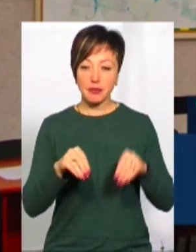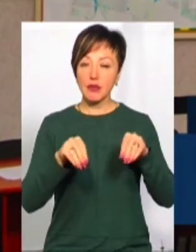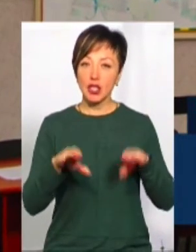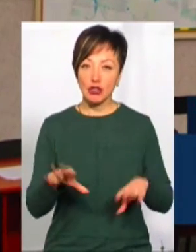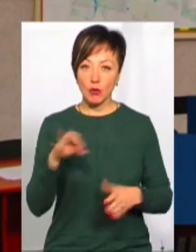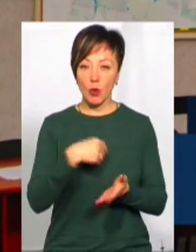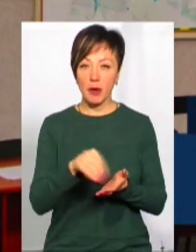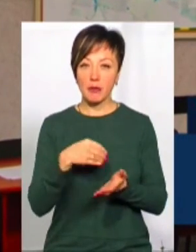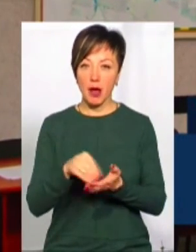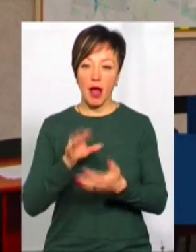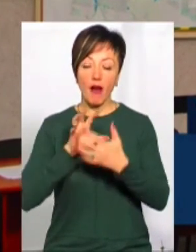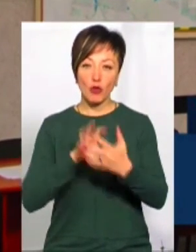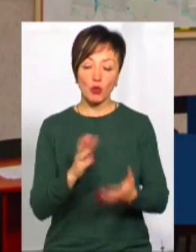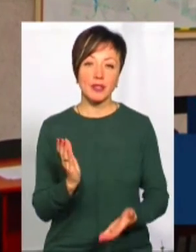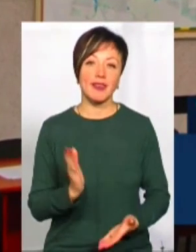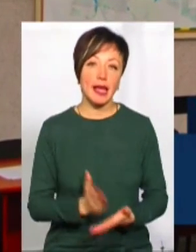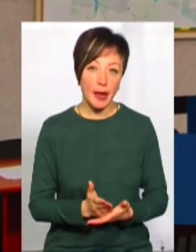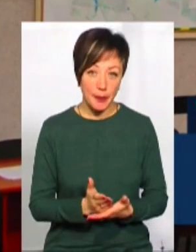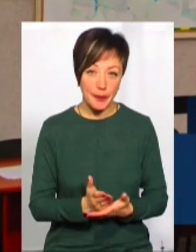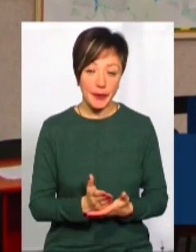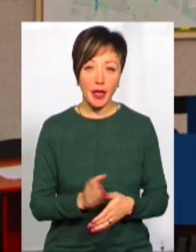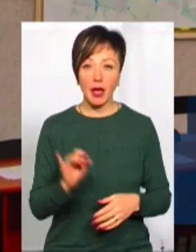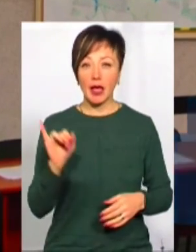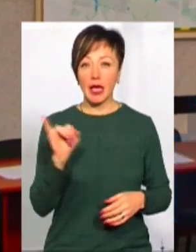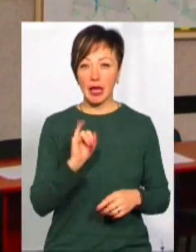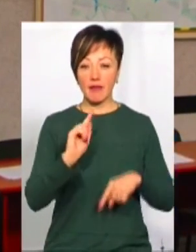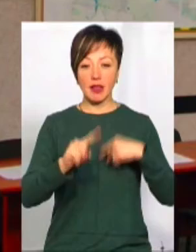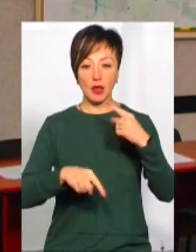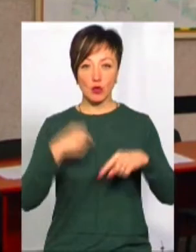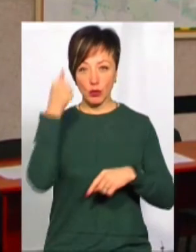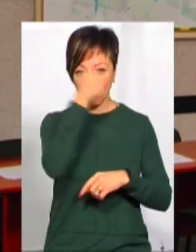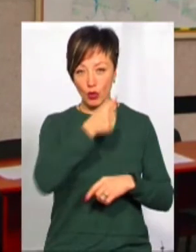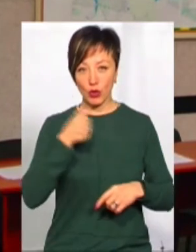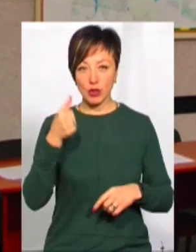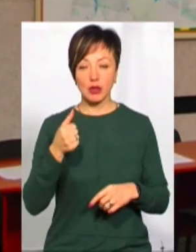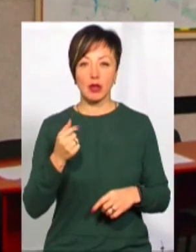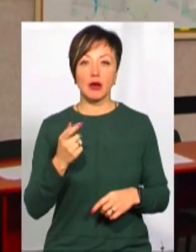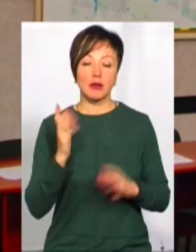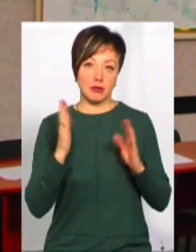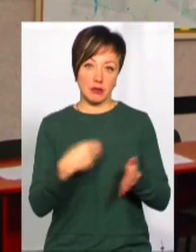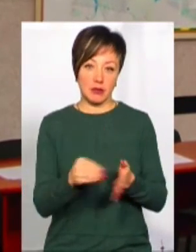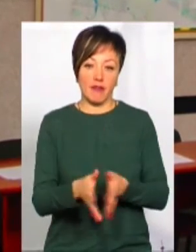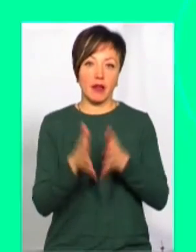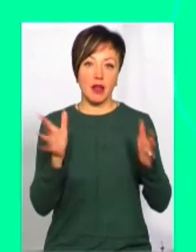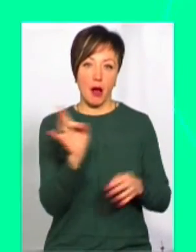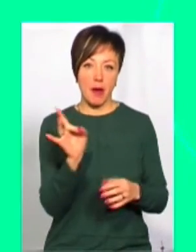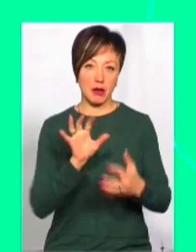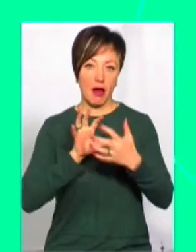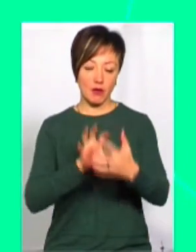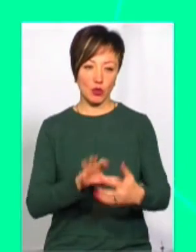придбанню автобусів воно є і в наступному році ми очікуємо закупити 10 великогабаритних автобусів.